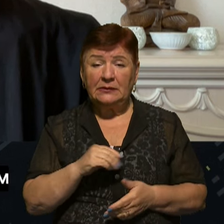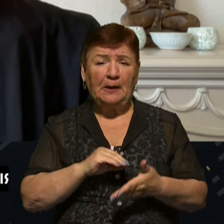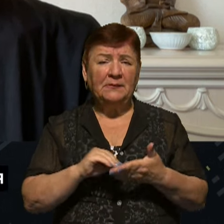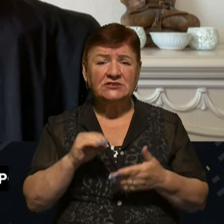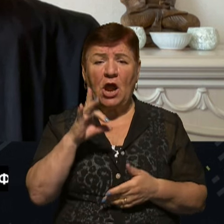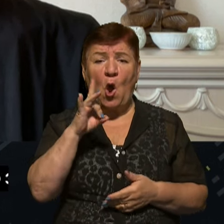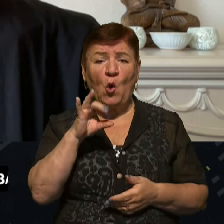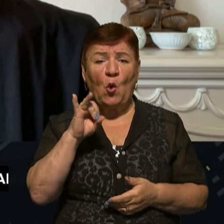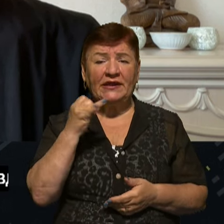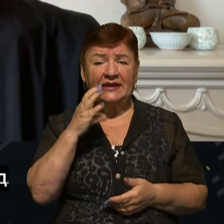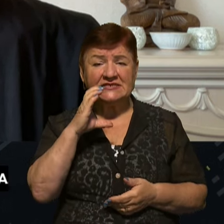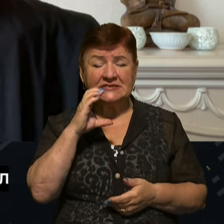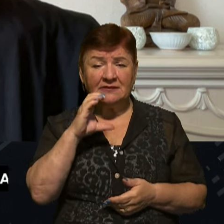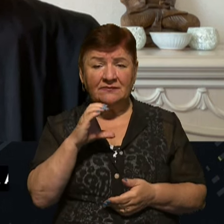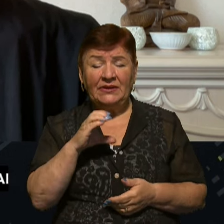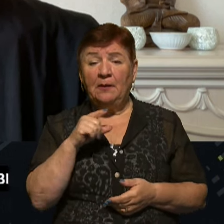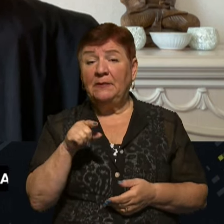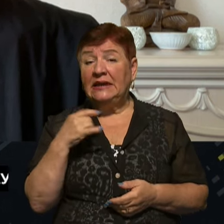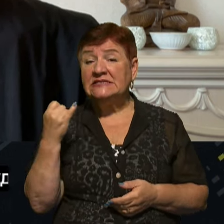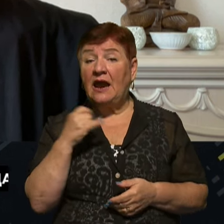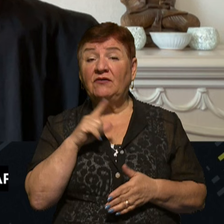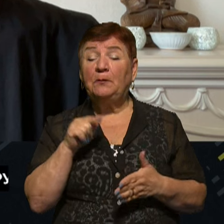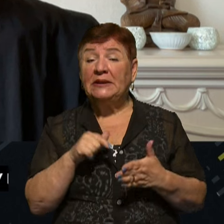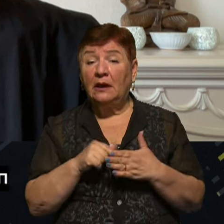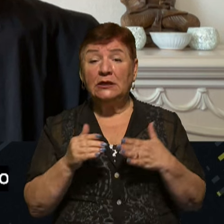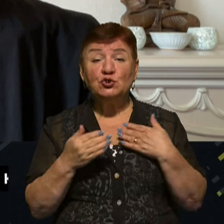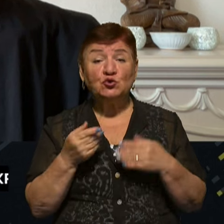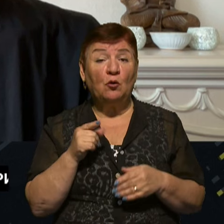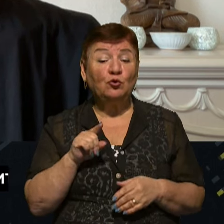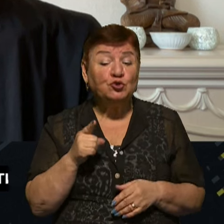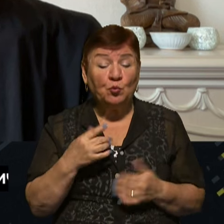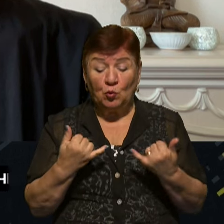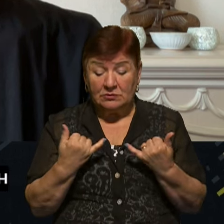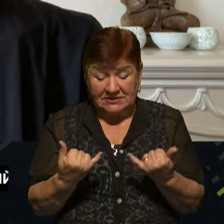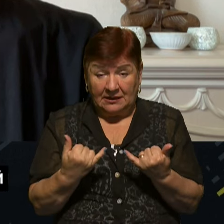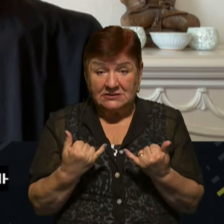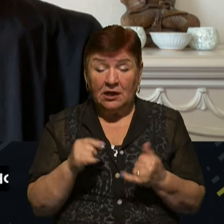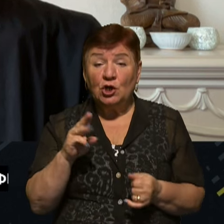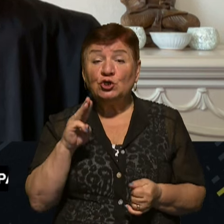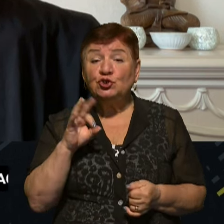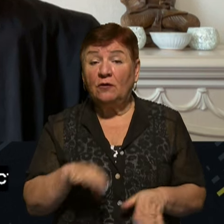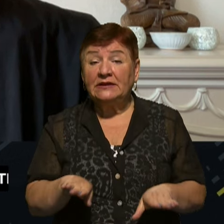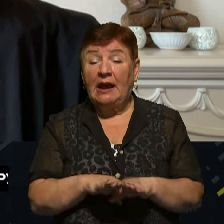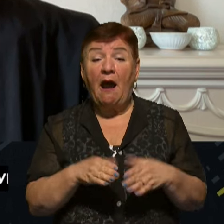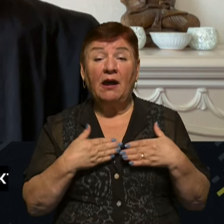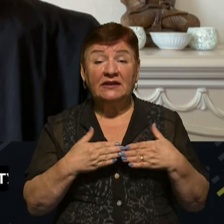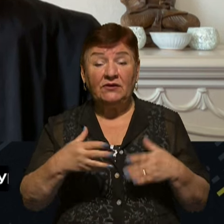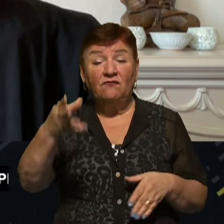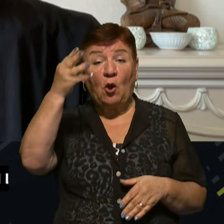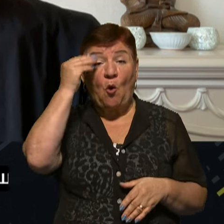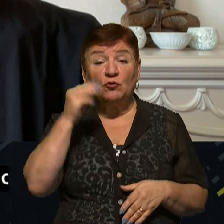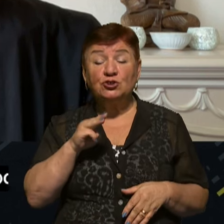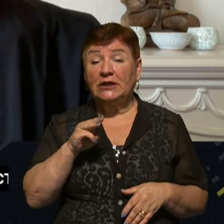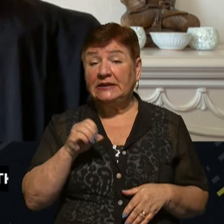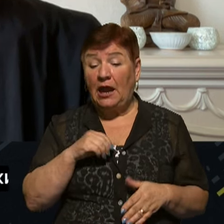Reuters. Мене, власне, цікавить питання стосовно того, чому саме зараз, що це відбувається за така активність, враховуючи те, що